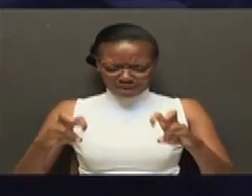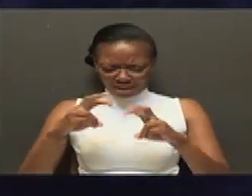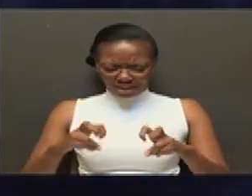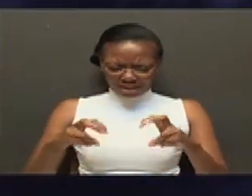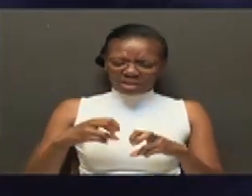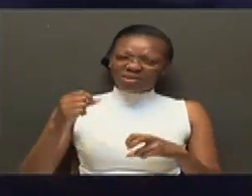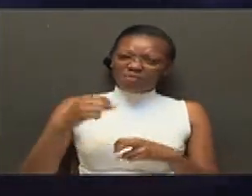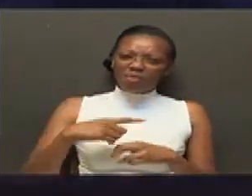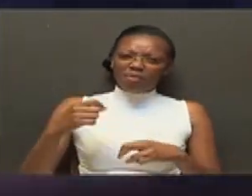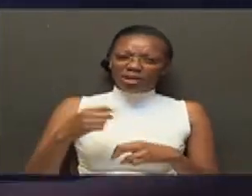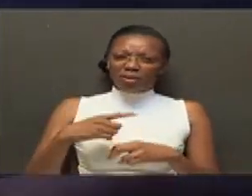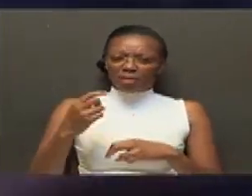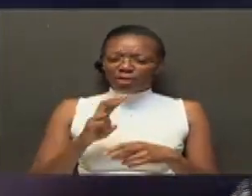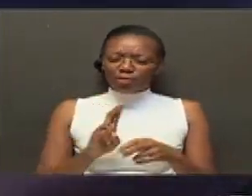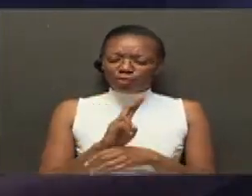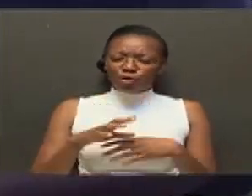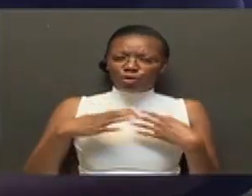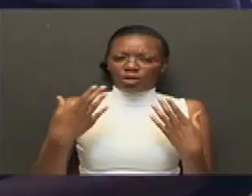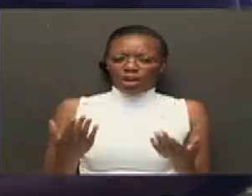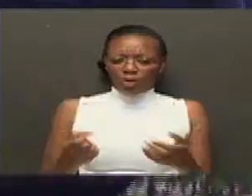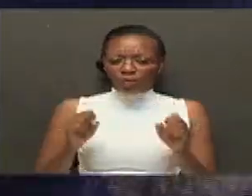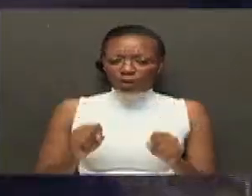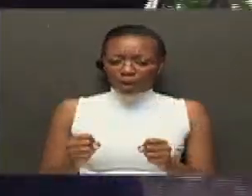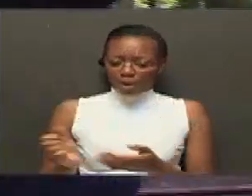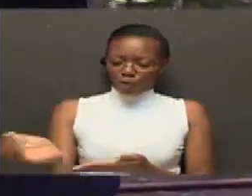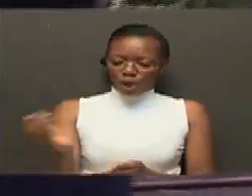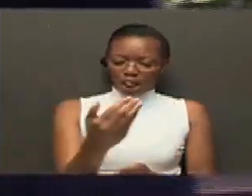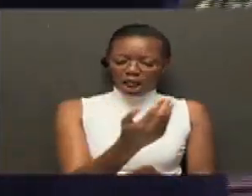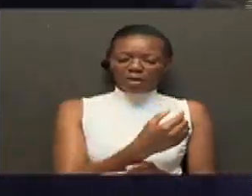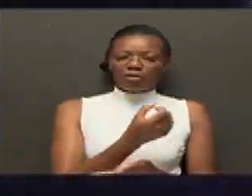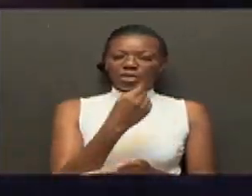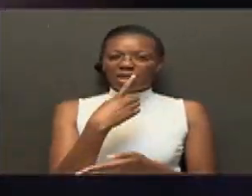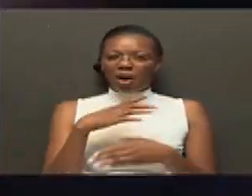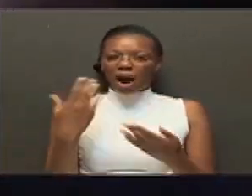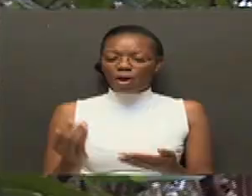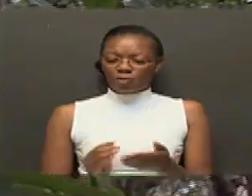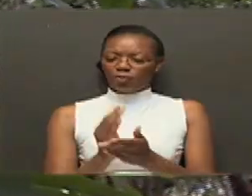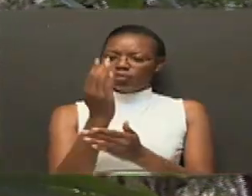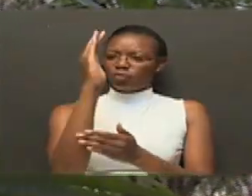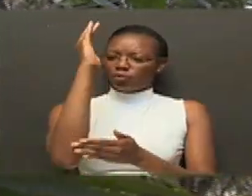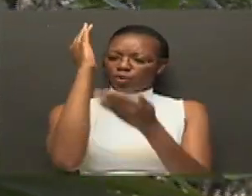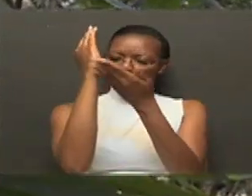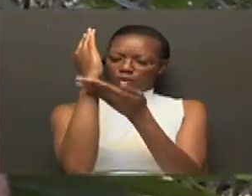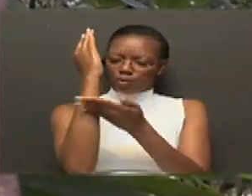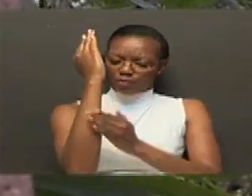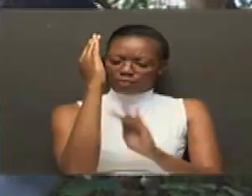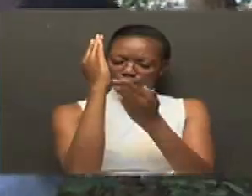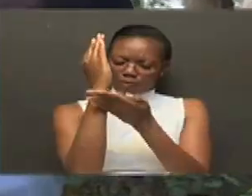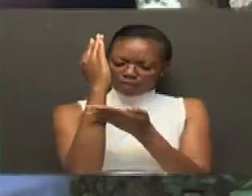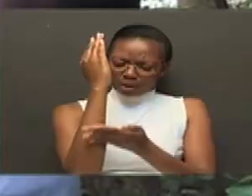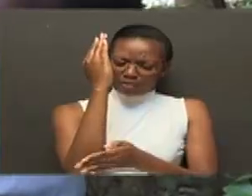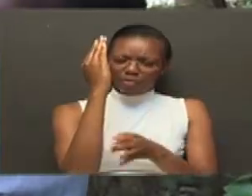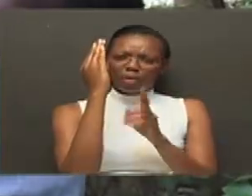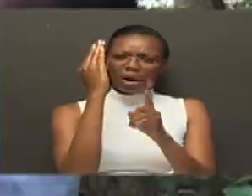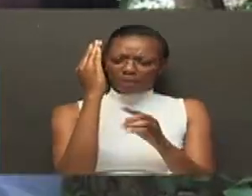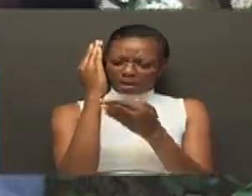muafaka. Kuna njiya tofauti za kufuna dawa. Unaweza kata mgongo wa muti kama hivi, lakini njiya